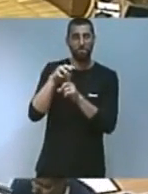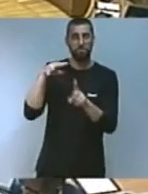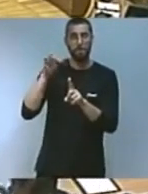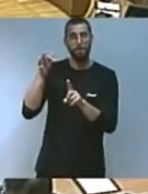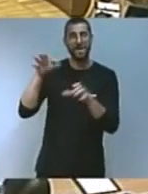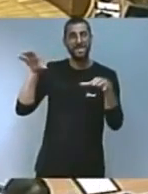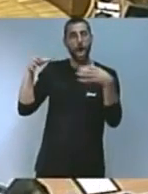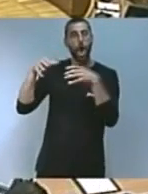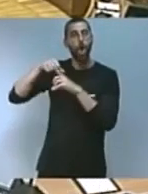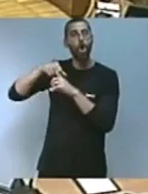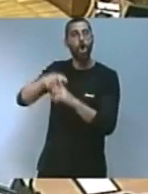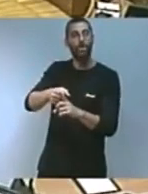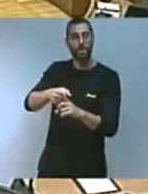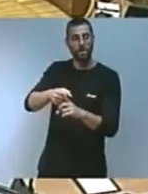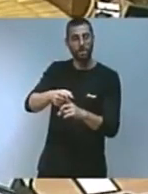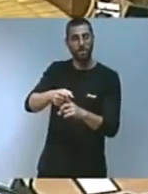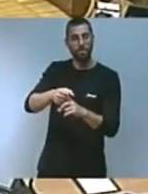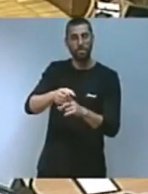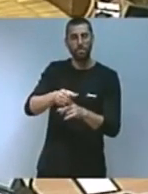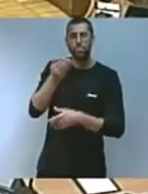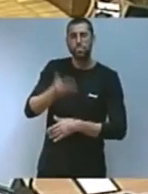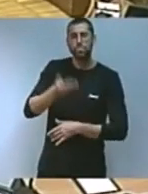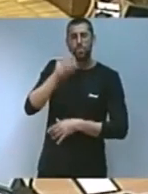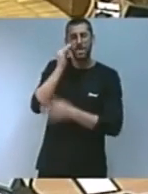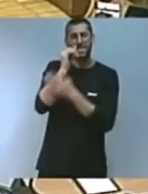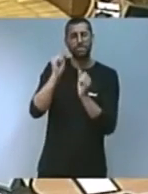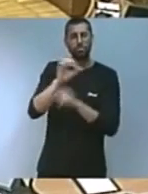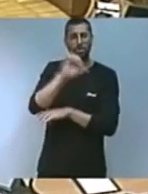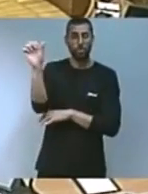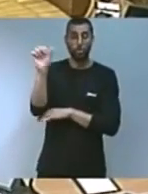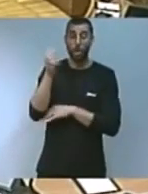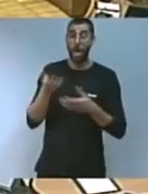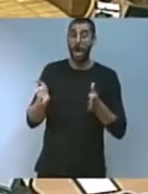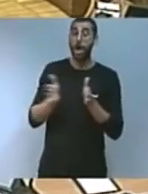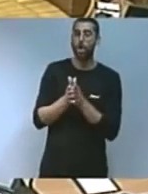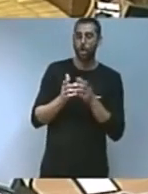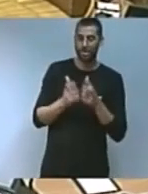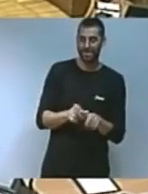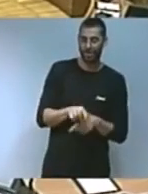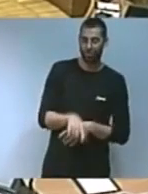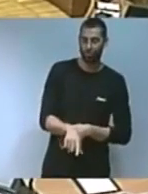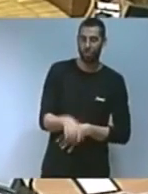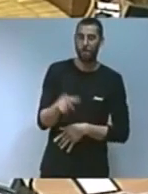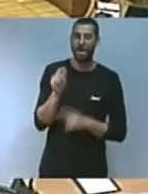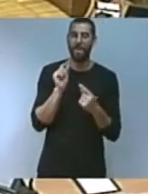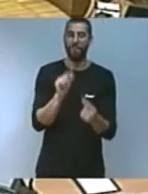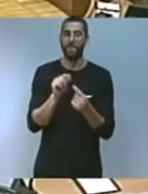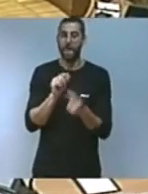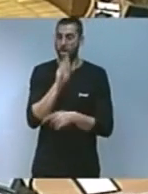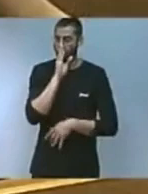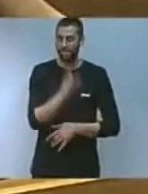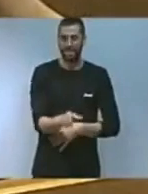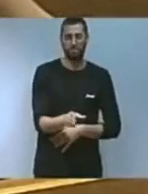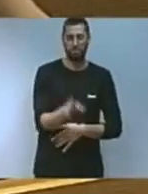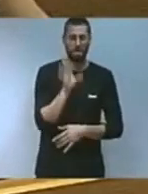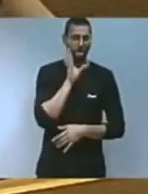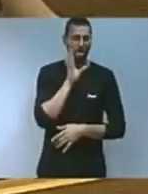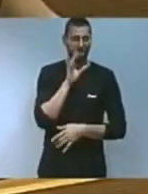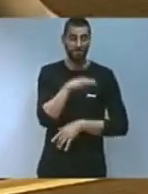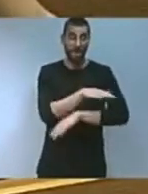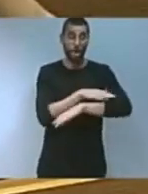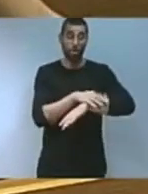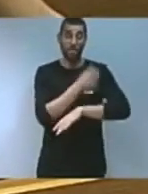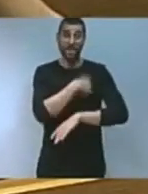importantíssim a les institucions europees amb el sector així com mantindrem un diàleg constant i directe com els he dit amb el govern d'Espanya per